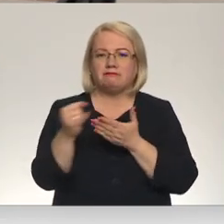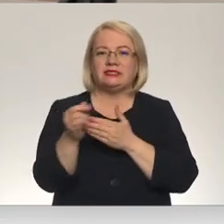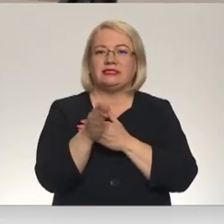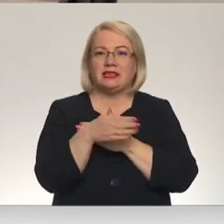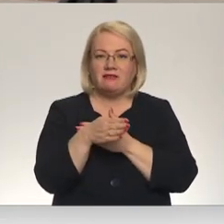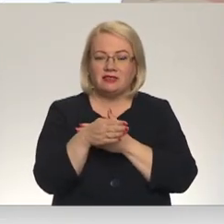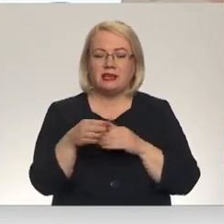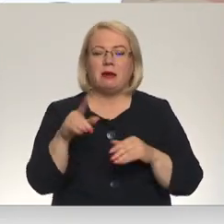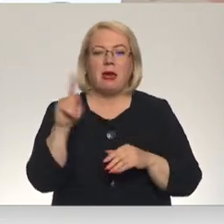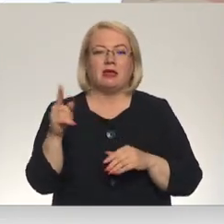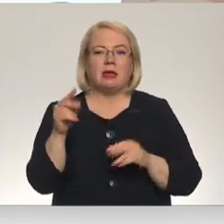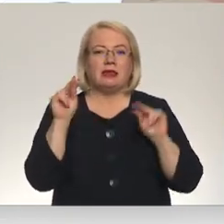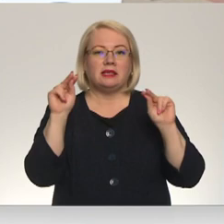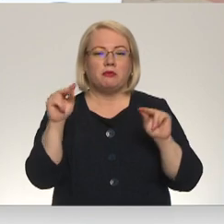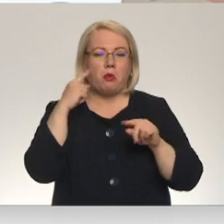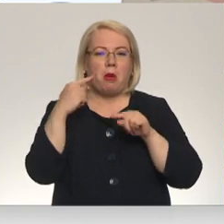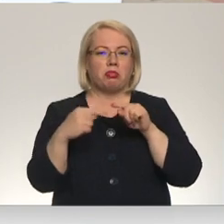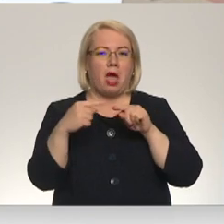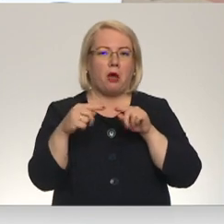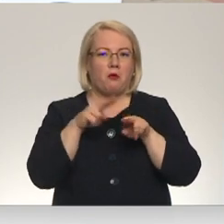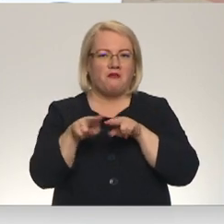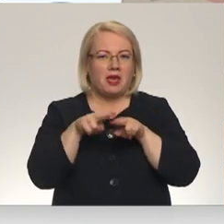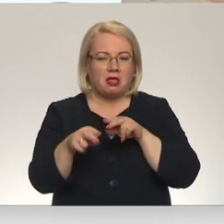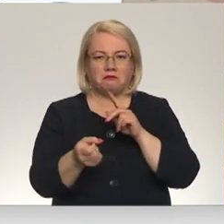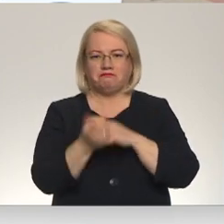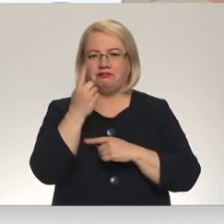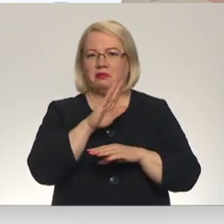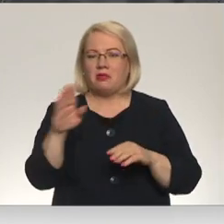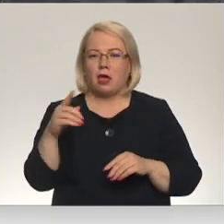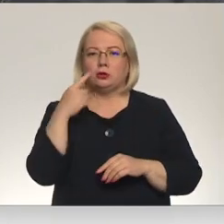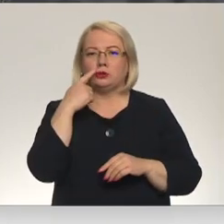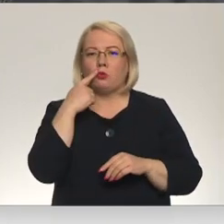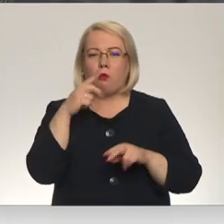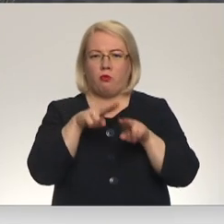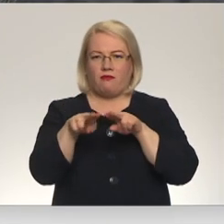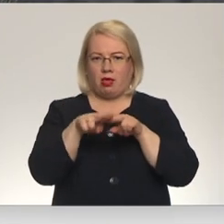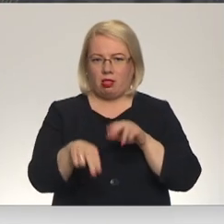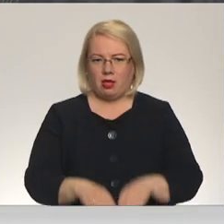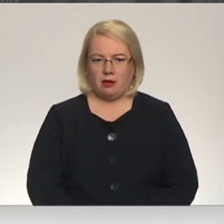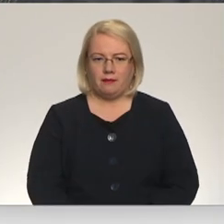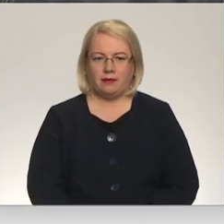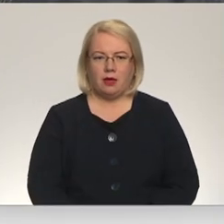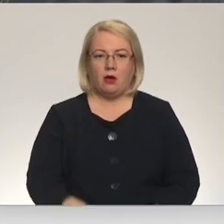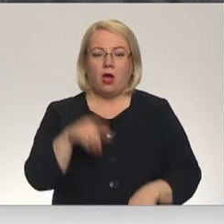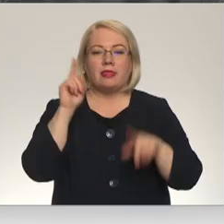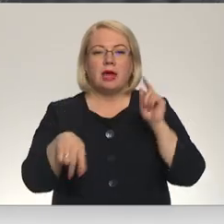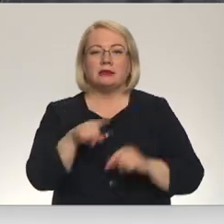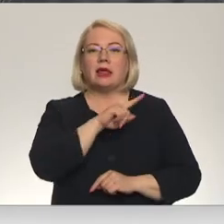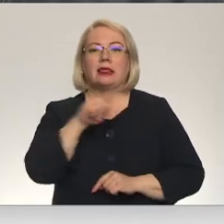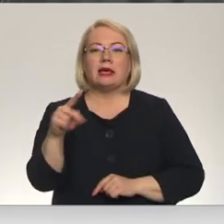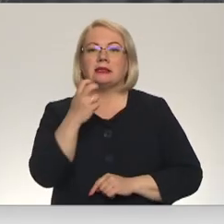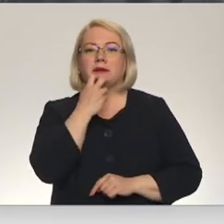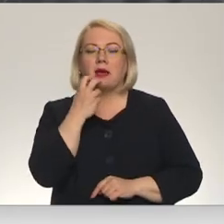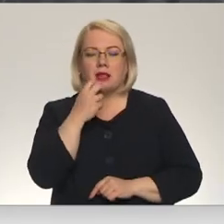Lai gan ticamākais šķiet naguvīles variants, tomēr tā izrādās zobuvīle. Un dažkārt ir lietas lieliem smiekliem, jo cilvēki